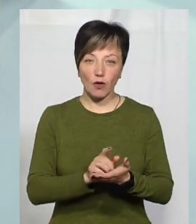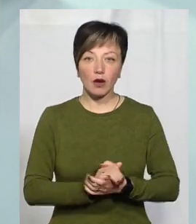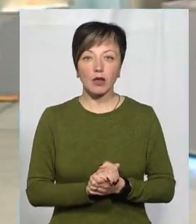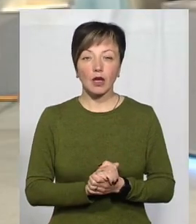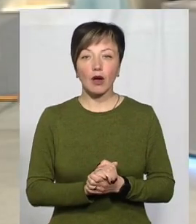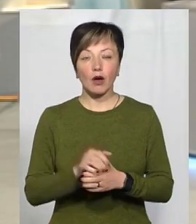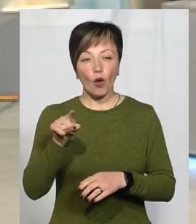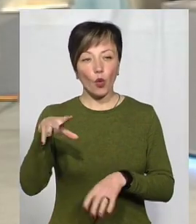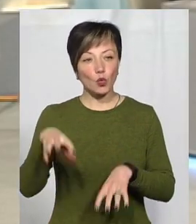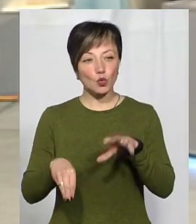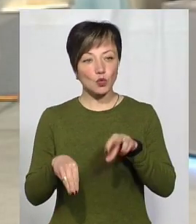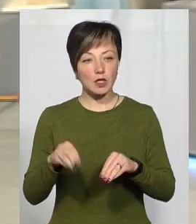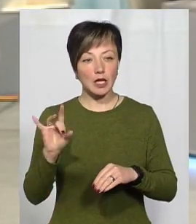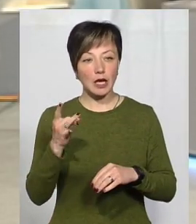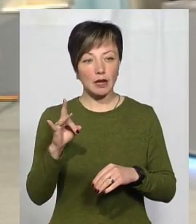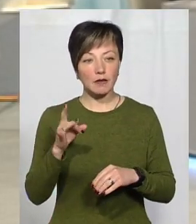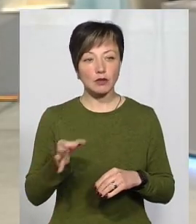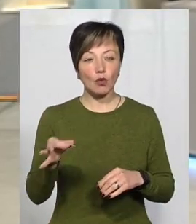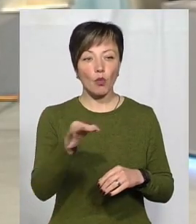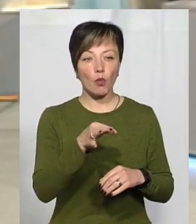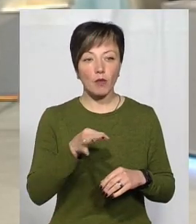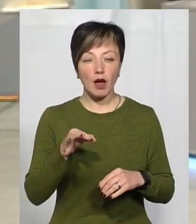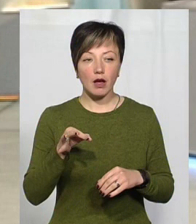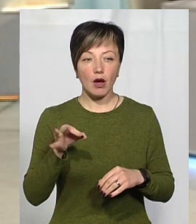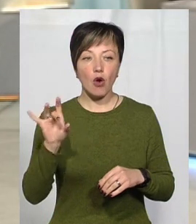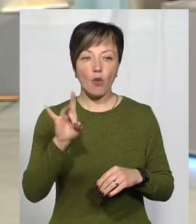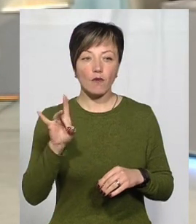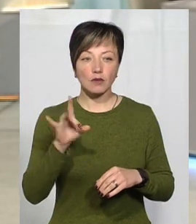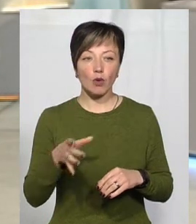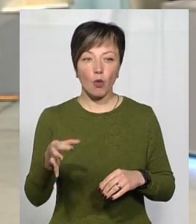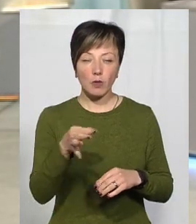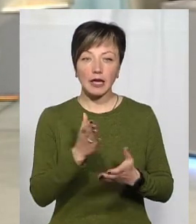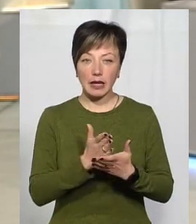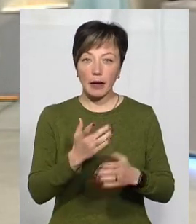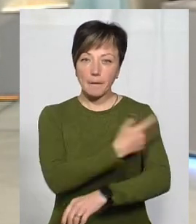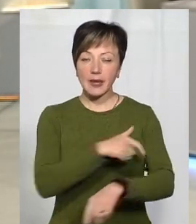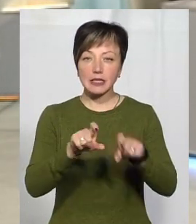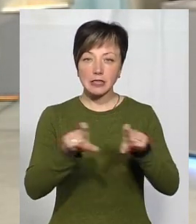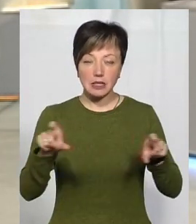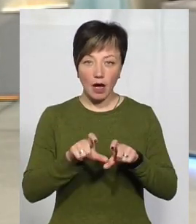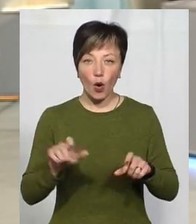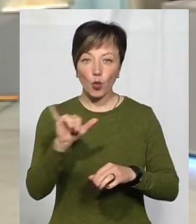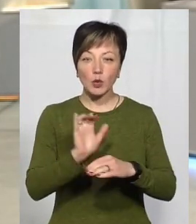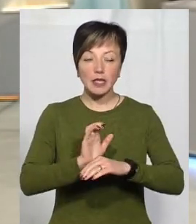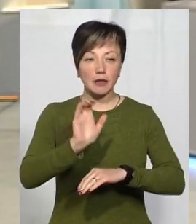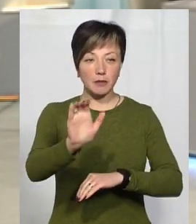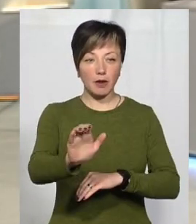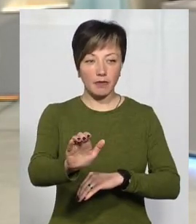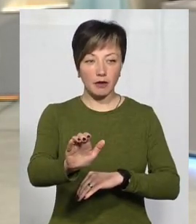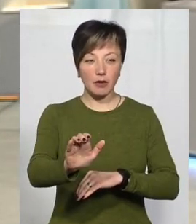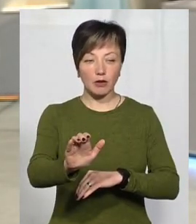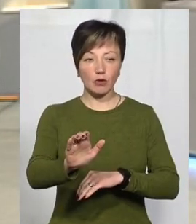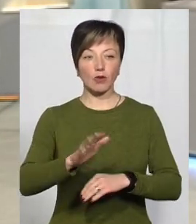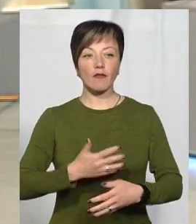У сусідній Рівненській області є медзаклади, куди спрямовують